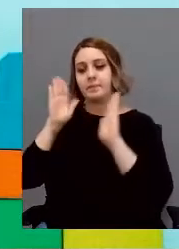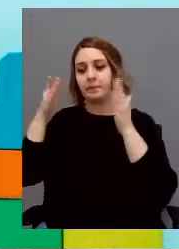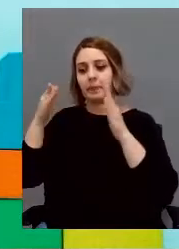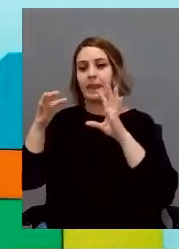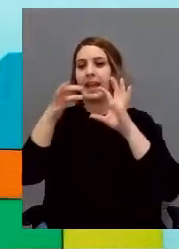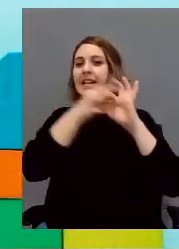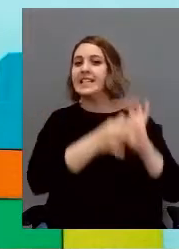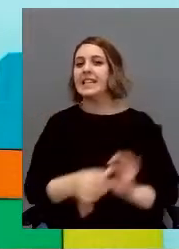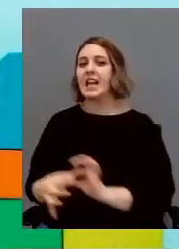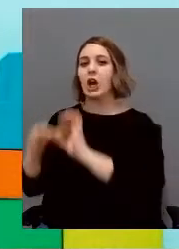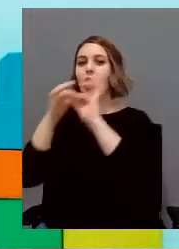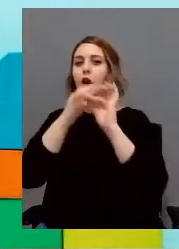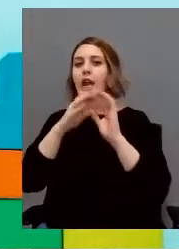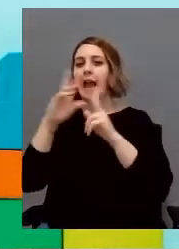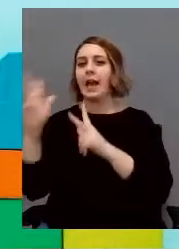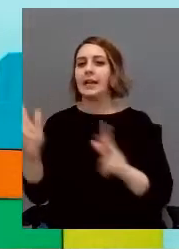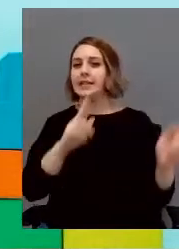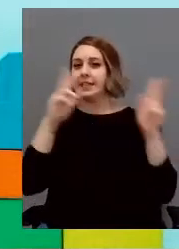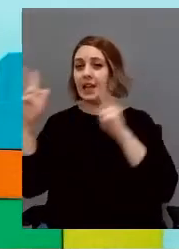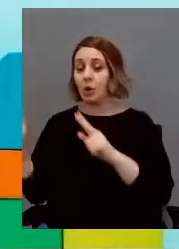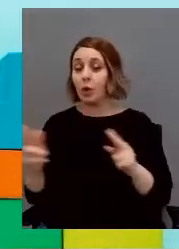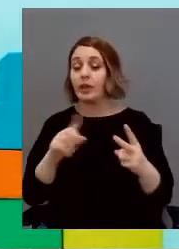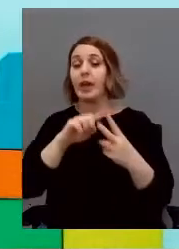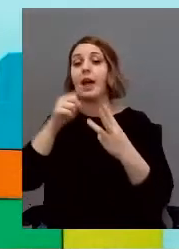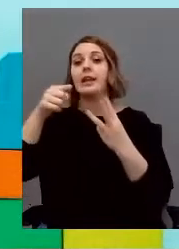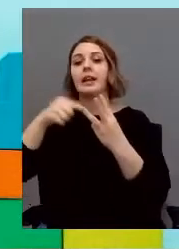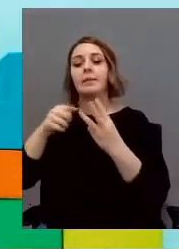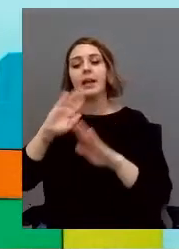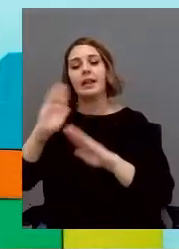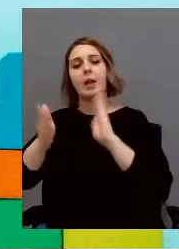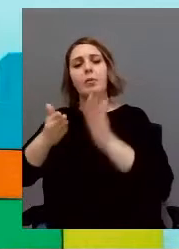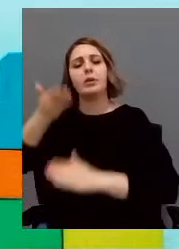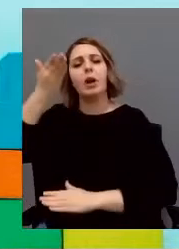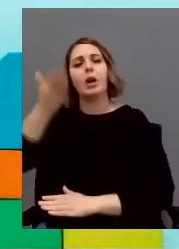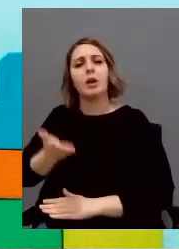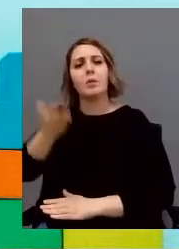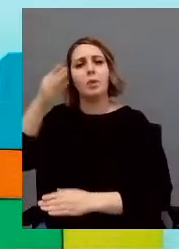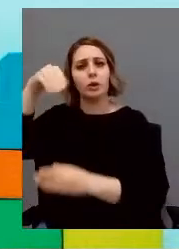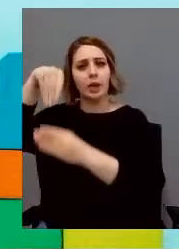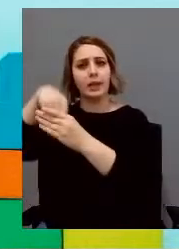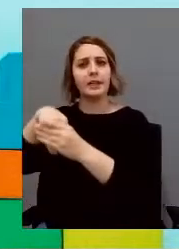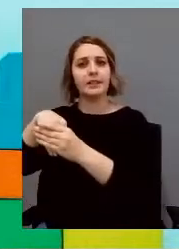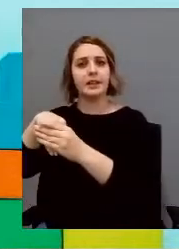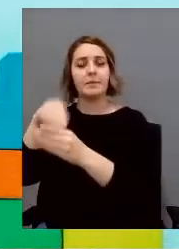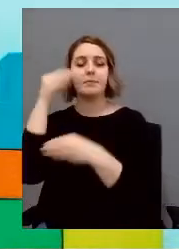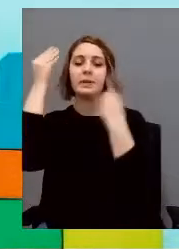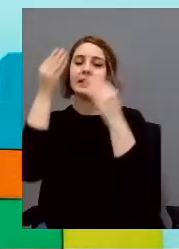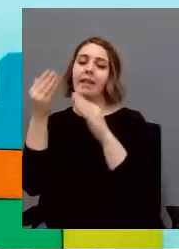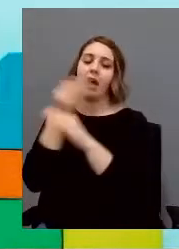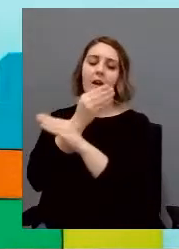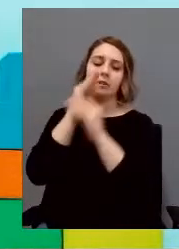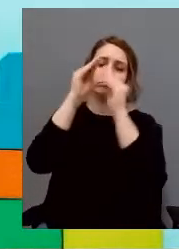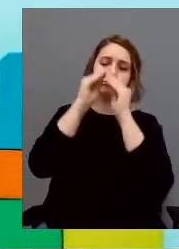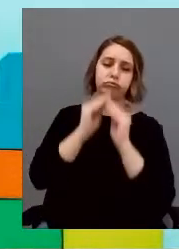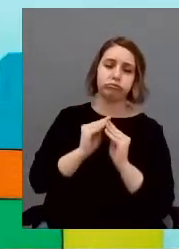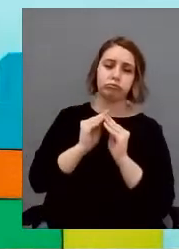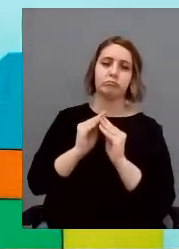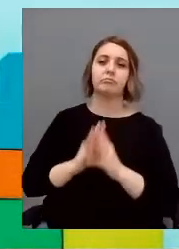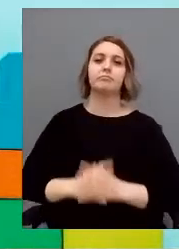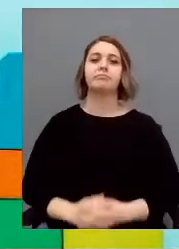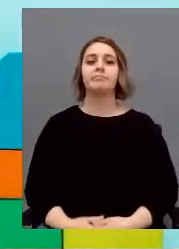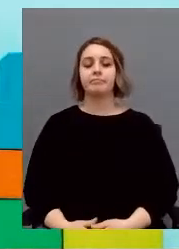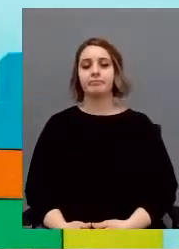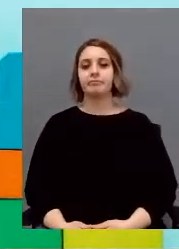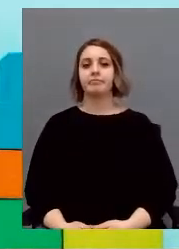sequenzia e tiene una valenza terapeutica molto importante di Pensada in ultima analisi